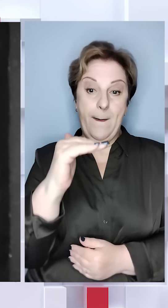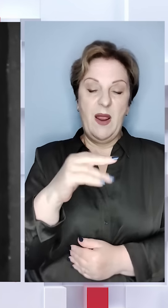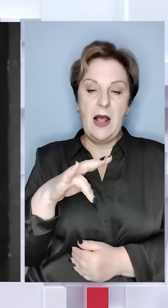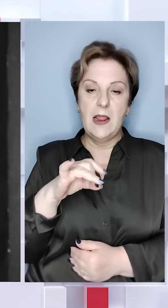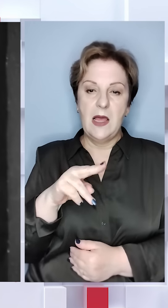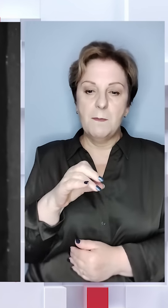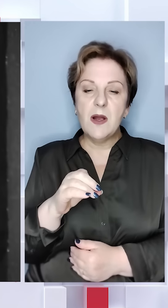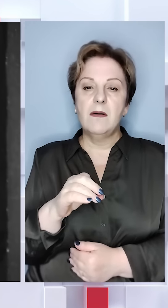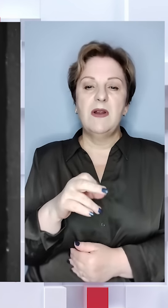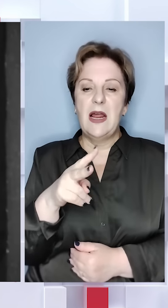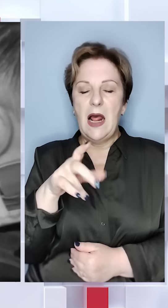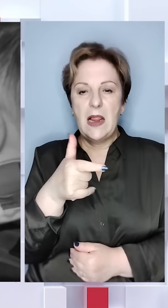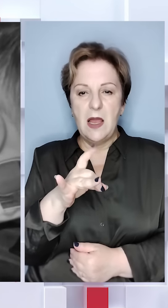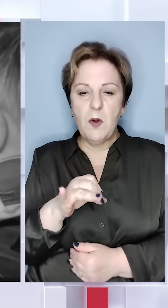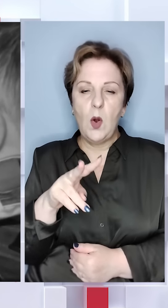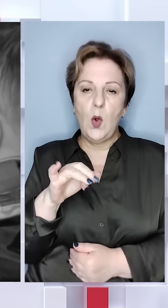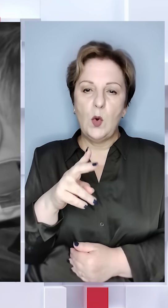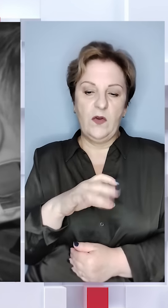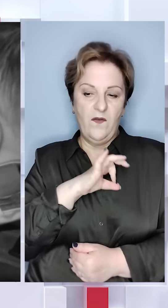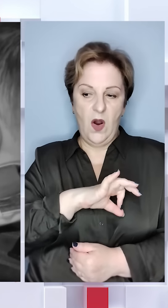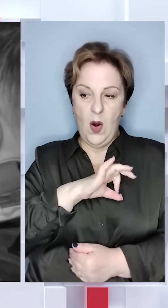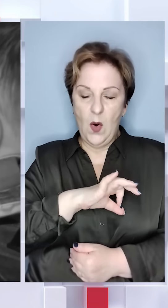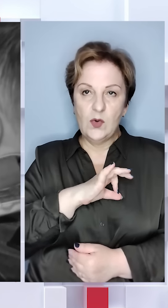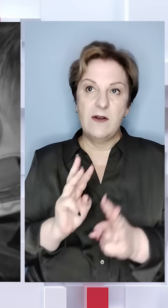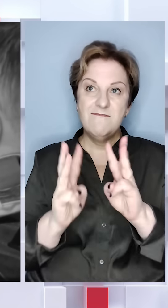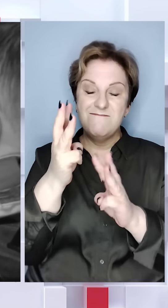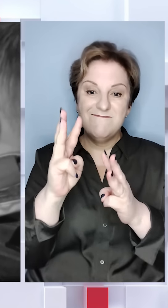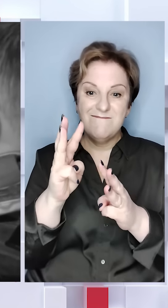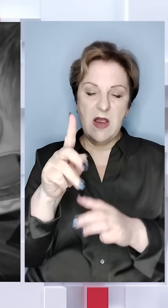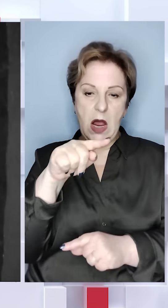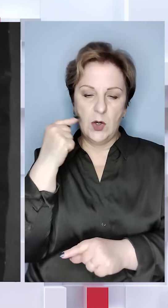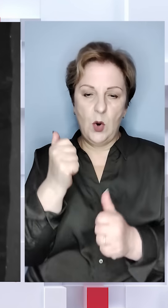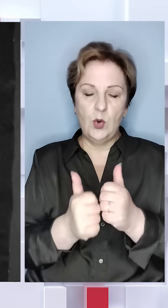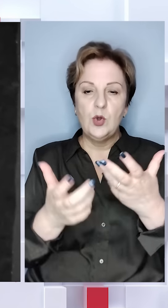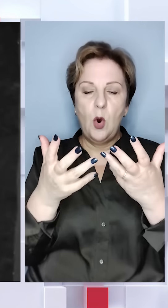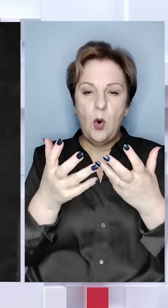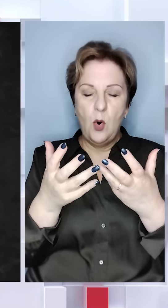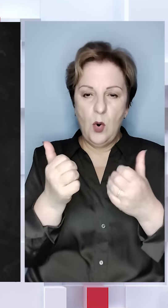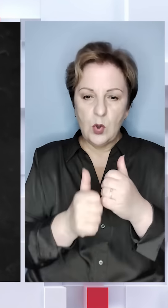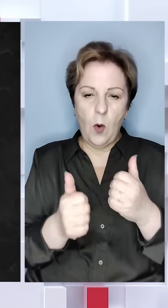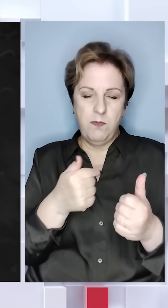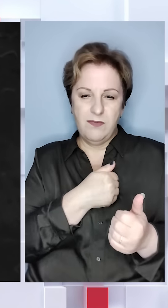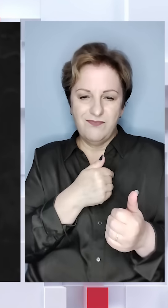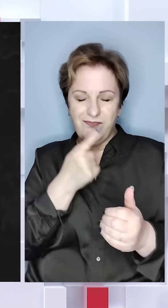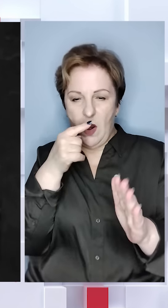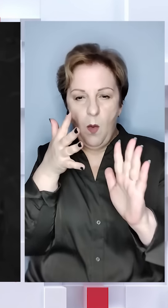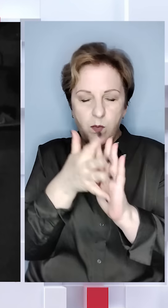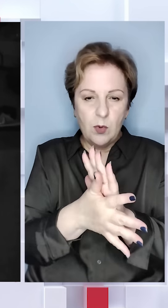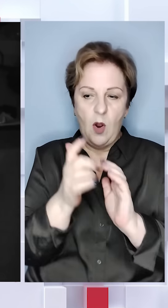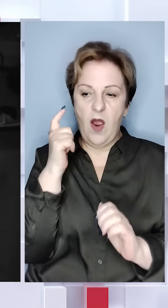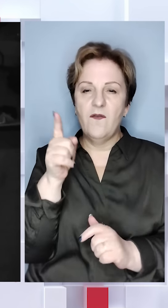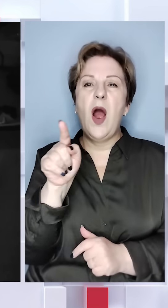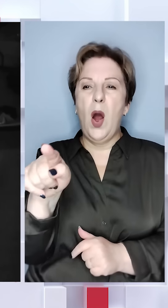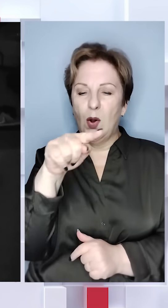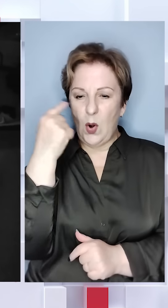Північніше липців, на можі глибокого, та від лук'янців. Користуючись рясною зеленкою, рашисти щодоби пробують пройти у бік Харкова.